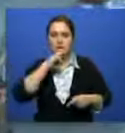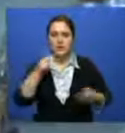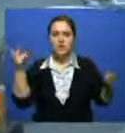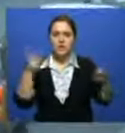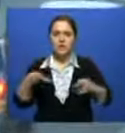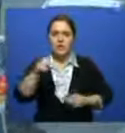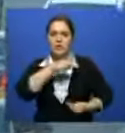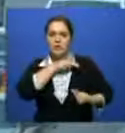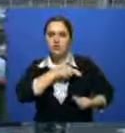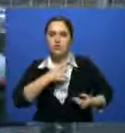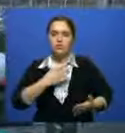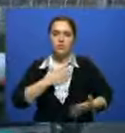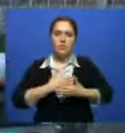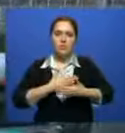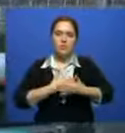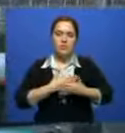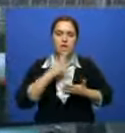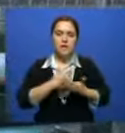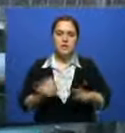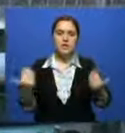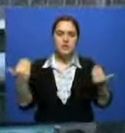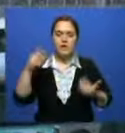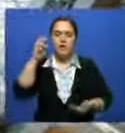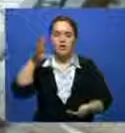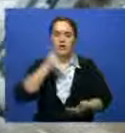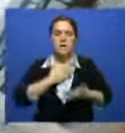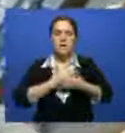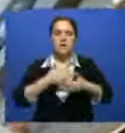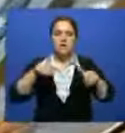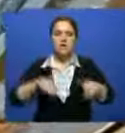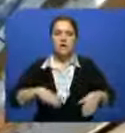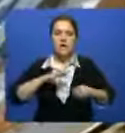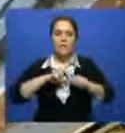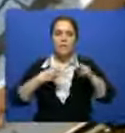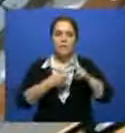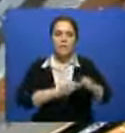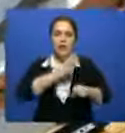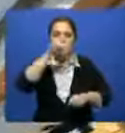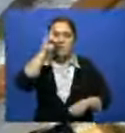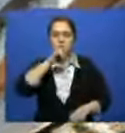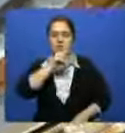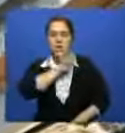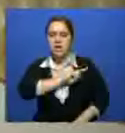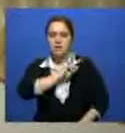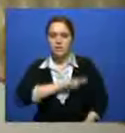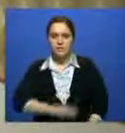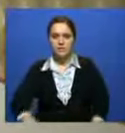всеобщего труда. Отмечают тот факт, что сейчас в стране активно решаются вопросы обеспечения казахстанцев работой.